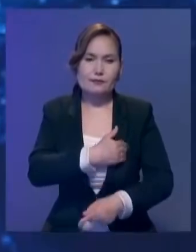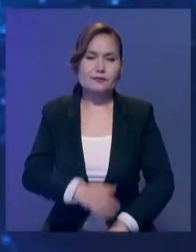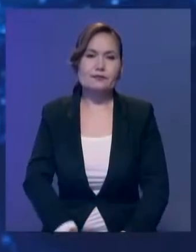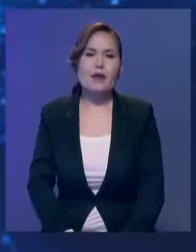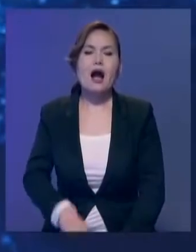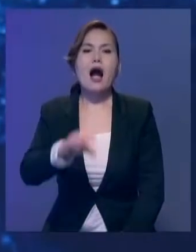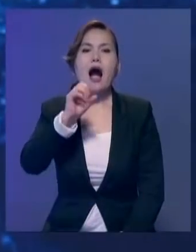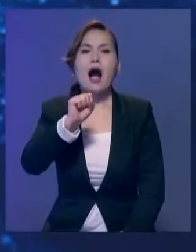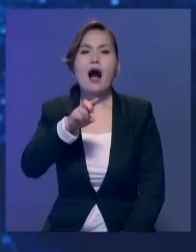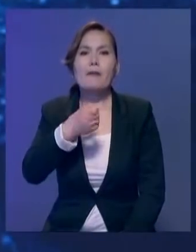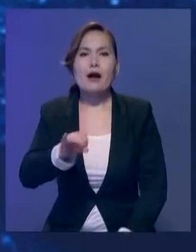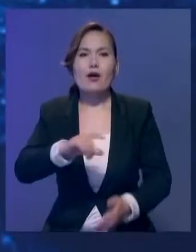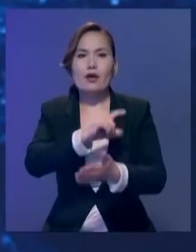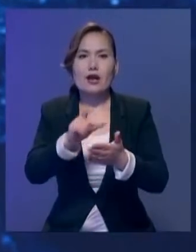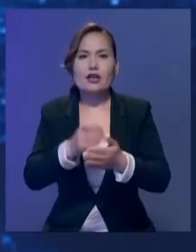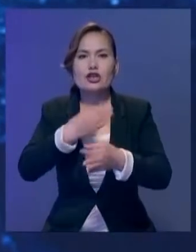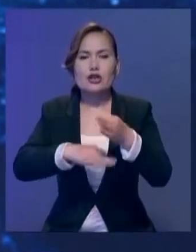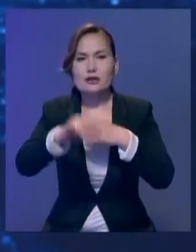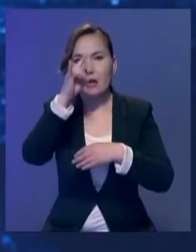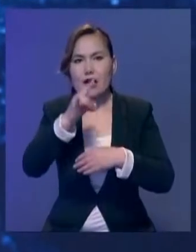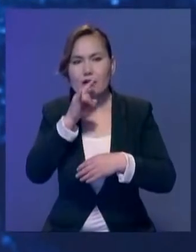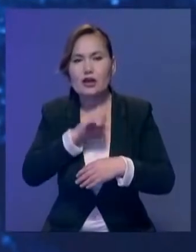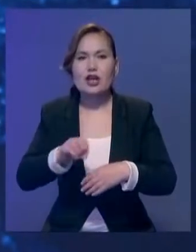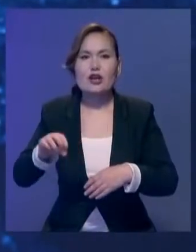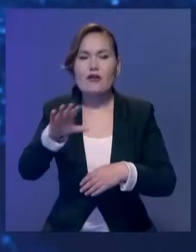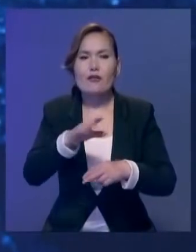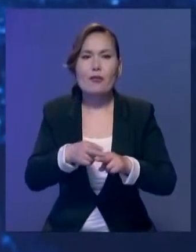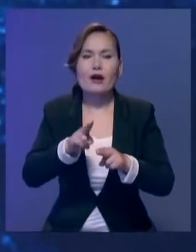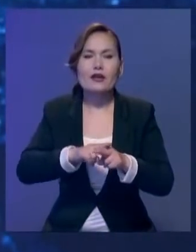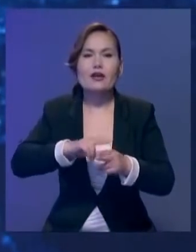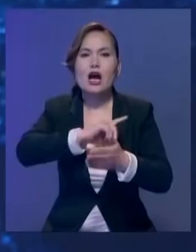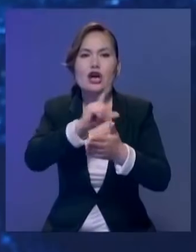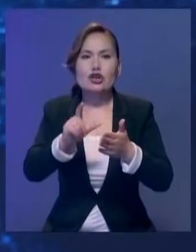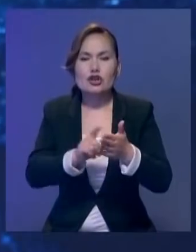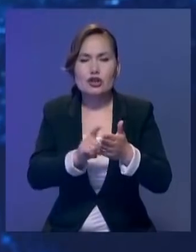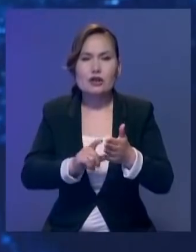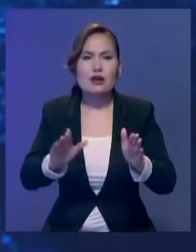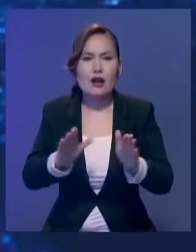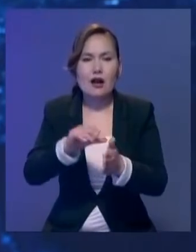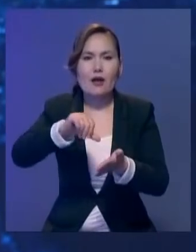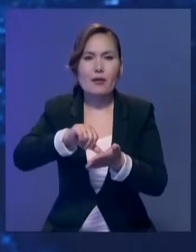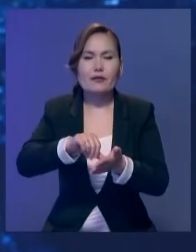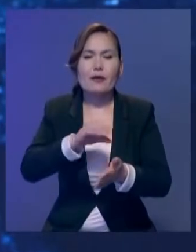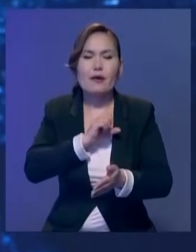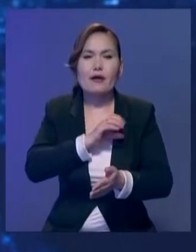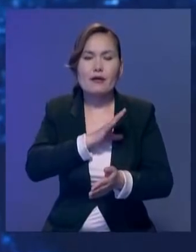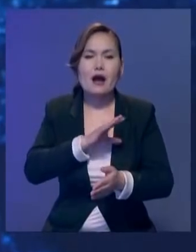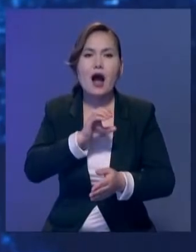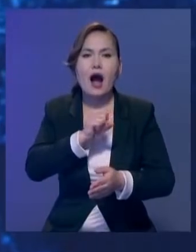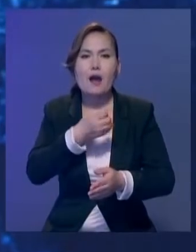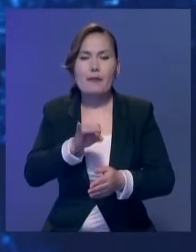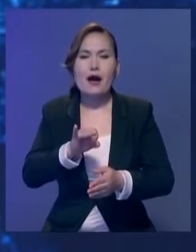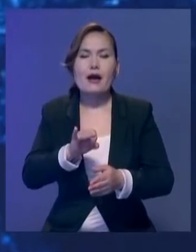Абай өліңдері шығыс Қазақстан мен Европада қатар ашырланды. Өскеменде Абай әлематты қалқаралық студенттер